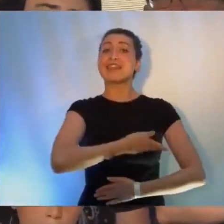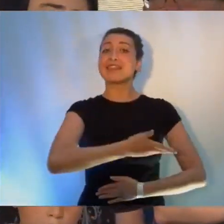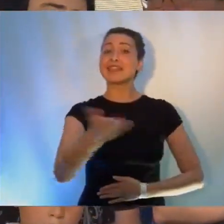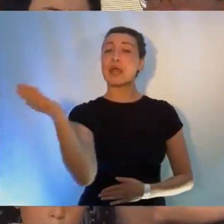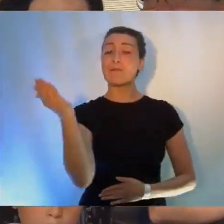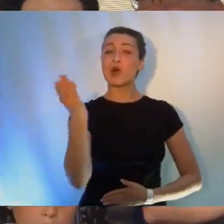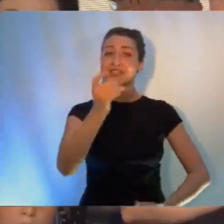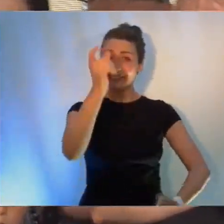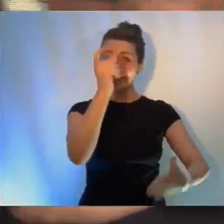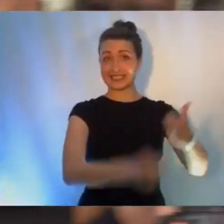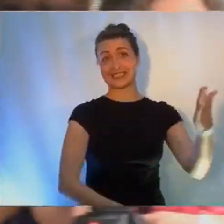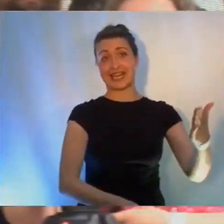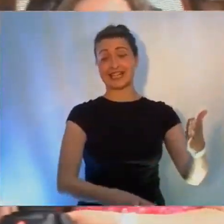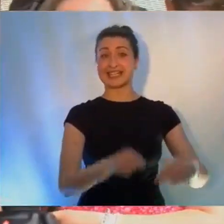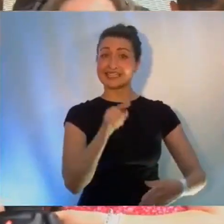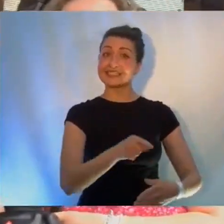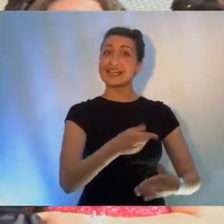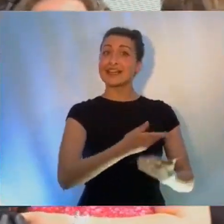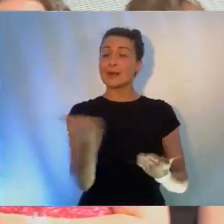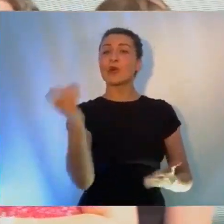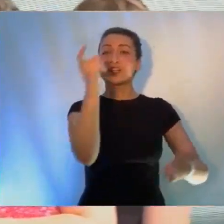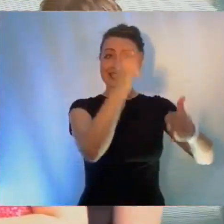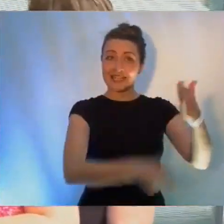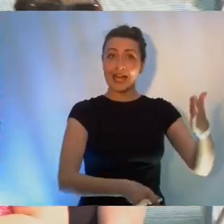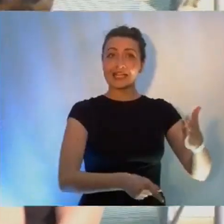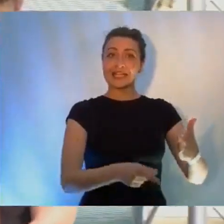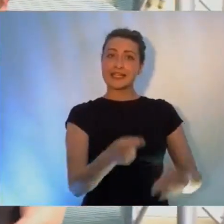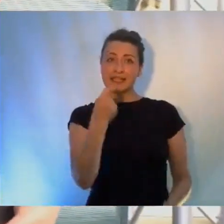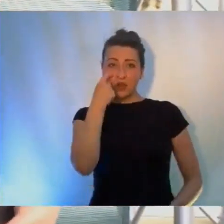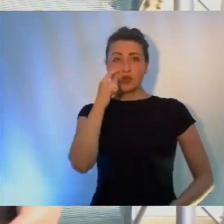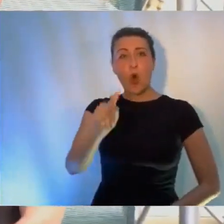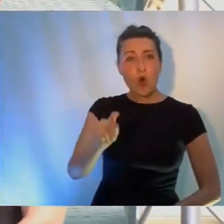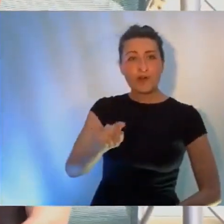a ne na svoje bohatství. Tak si do toho všichni dejme.